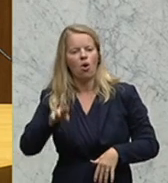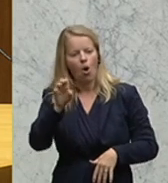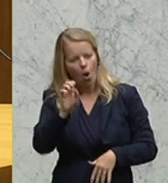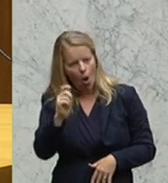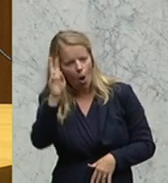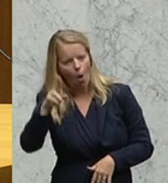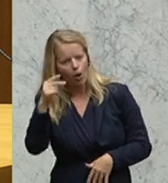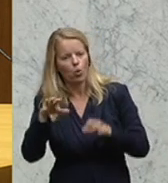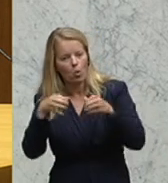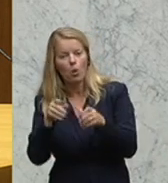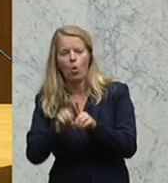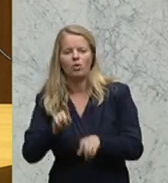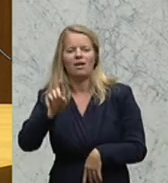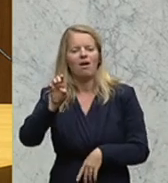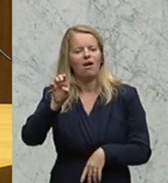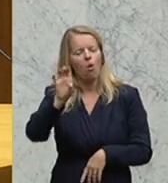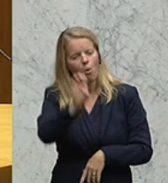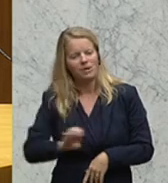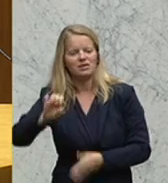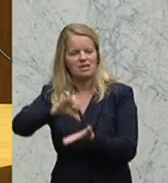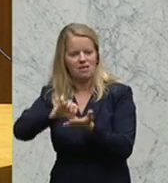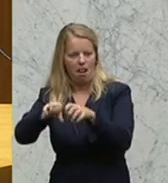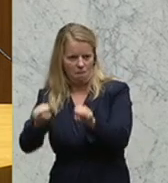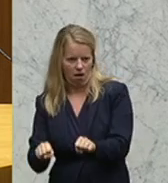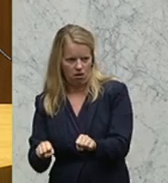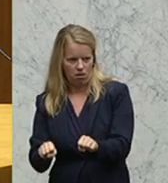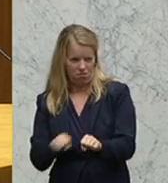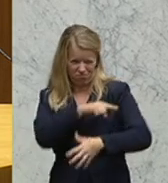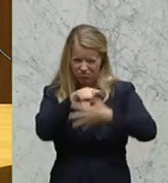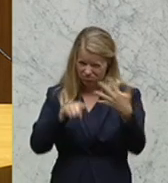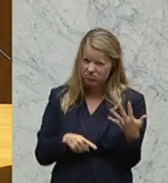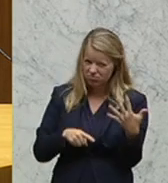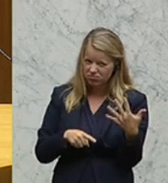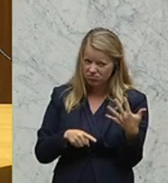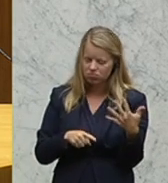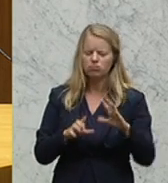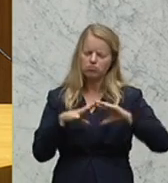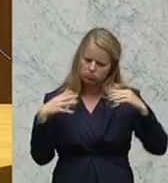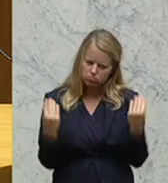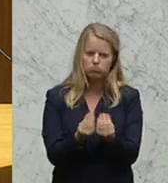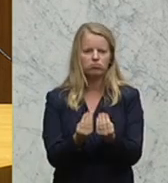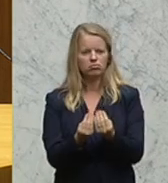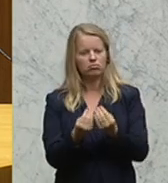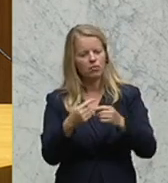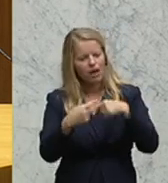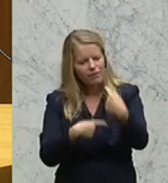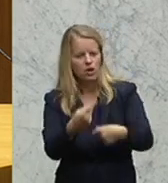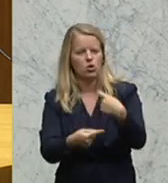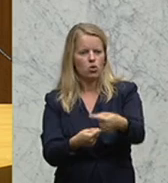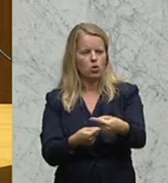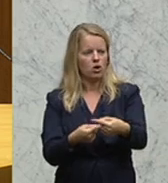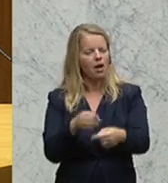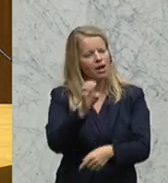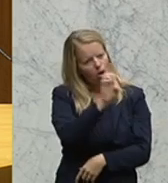Zentralbank. Hier ist ganz klar vorgezeichnet der Weg einer verstärkten Entwicklung der Europäischen Union hin zu einer